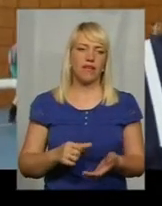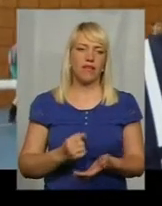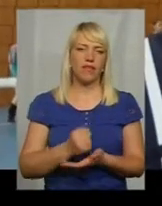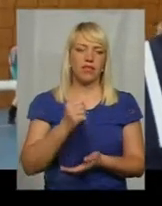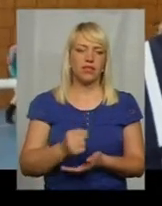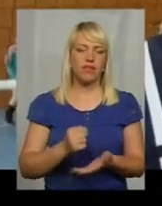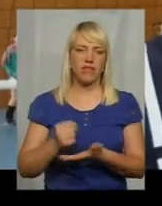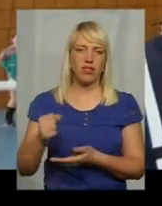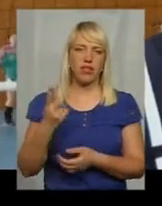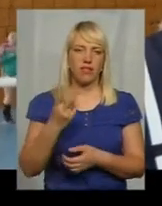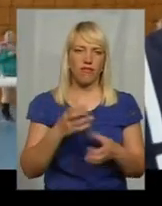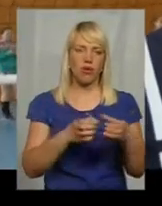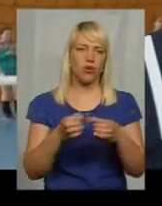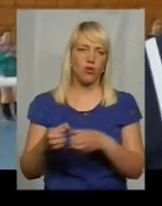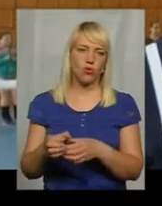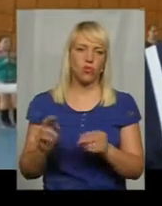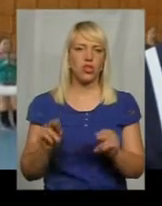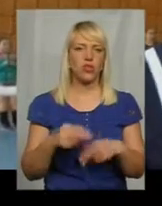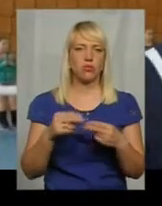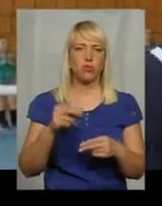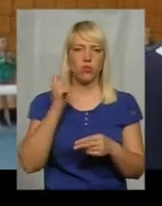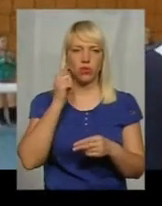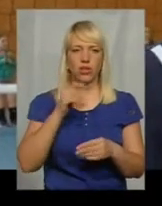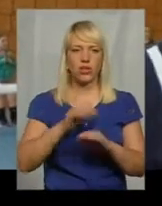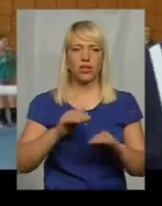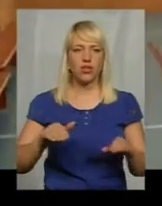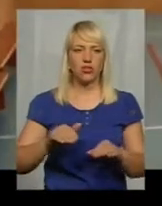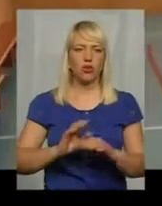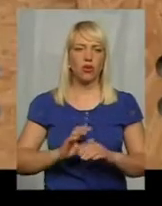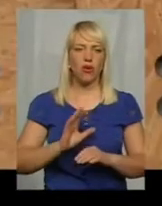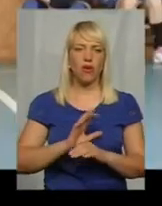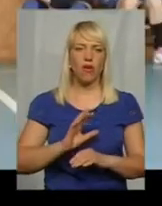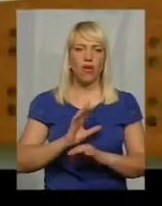групи на чемпіонаті України дитячого спорту, іменно дитячого волейболу.